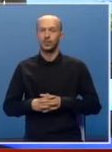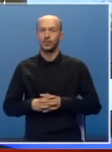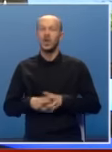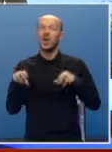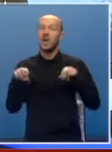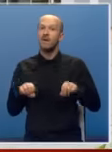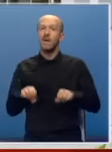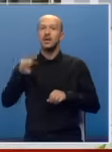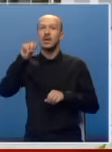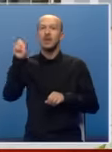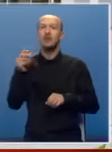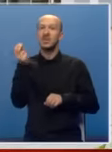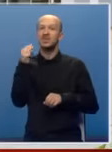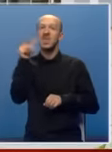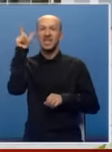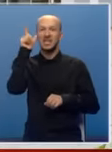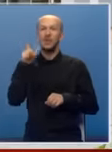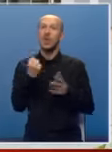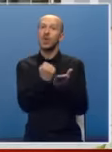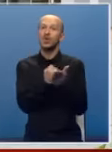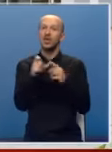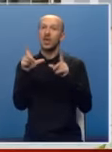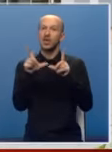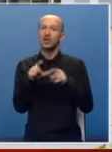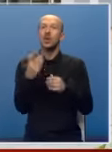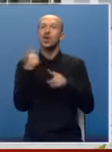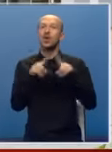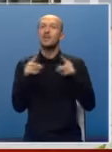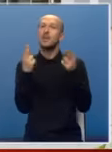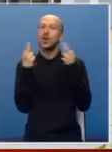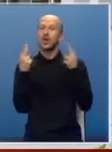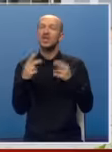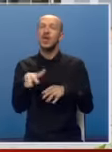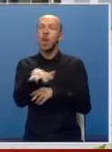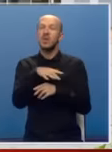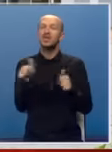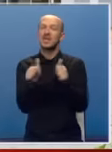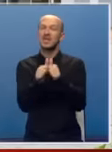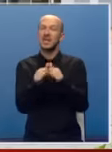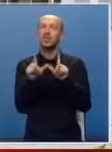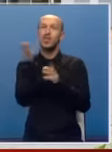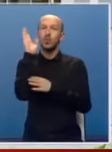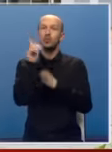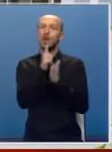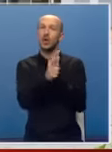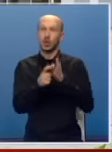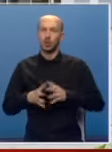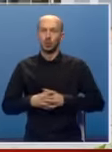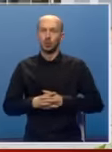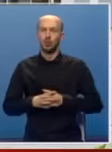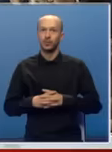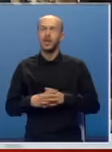Vlade Republike Srpske i Srbije utvrdile su nekoliko prioritetnih oblasti saradnje u budućem periodu.